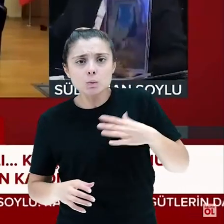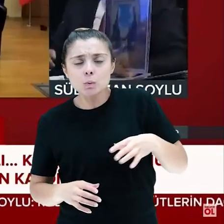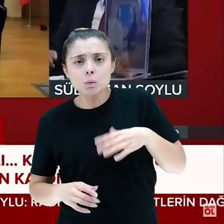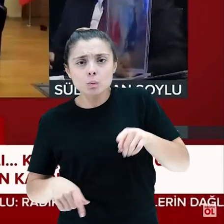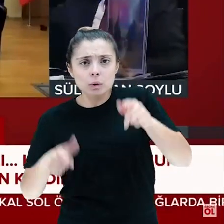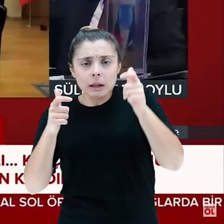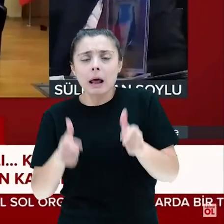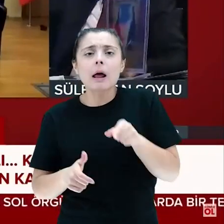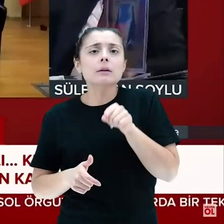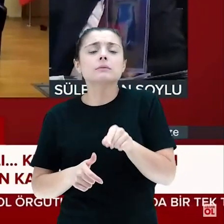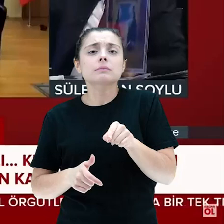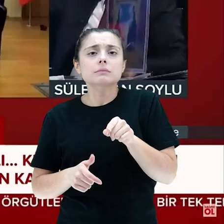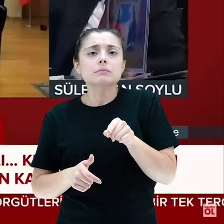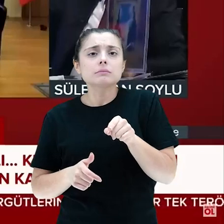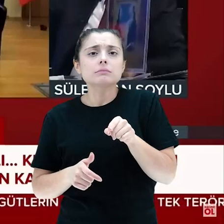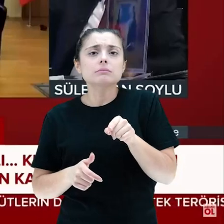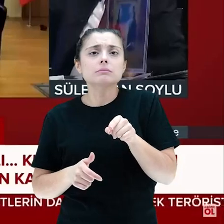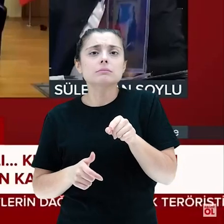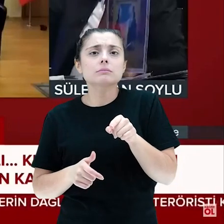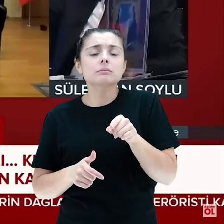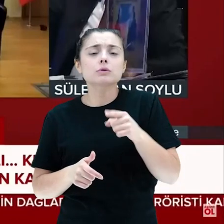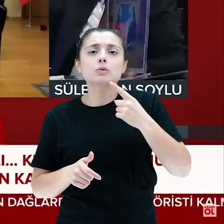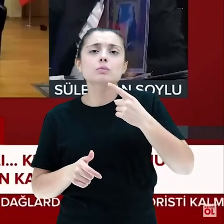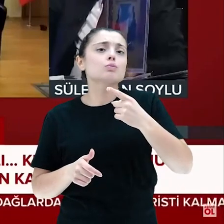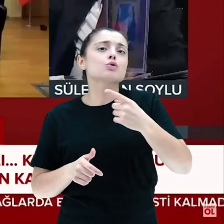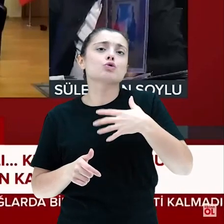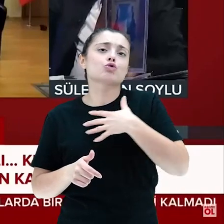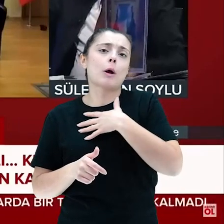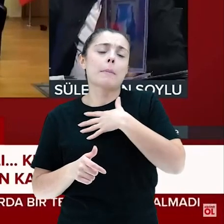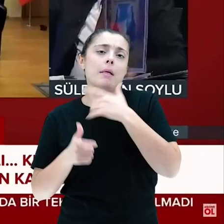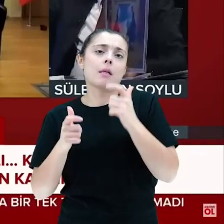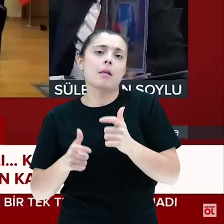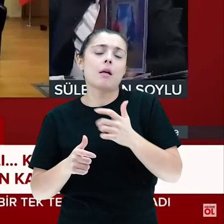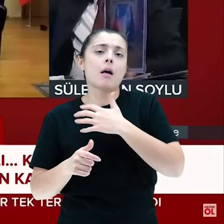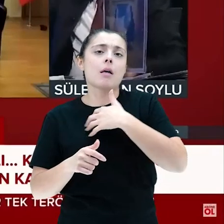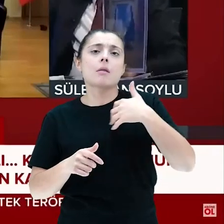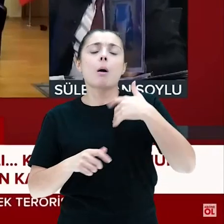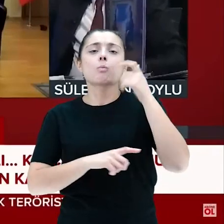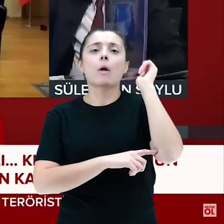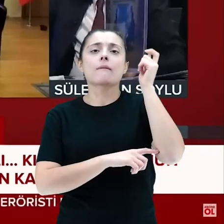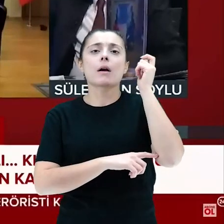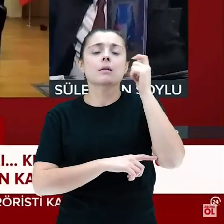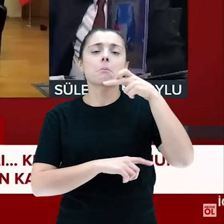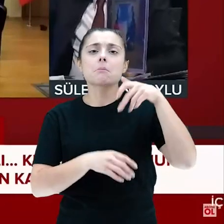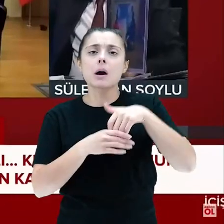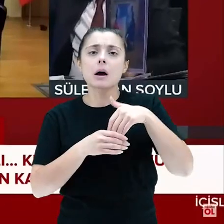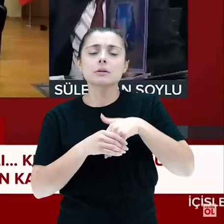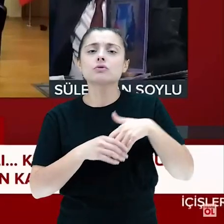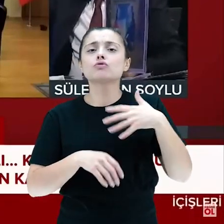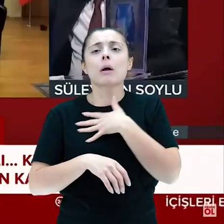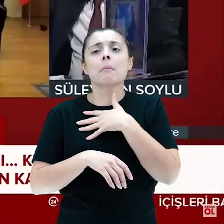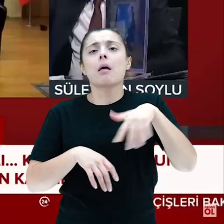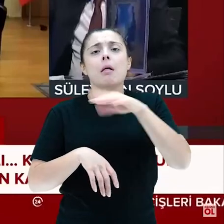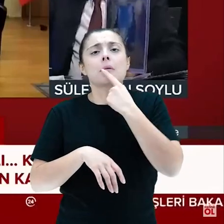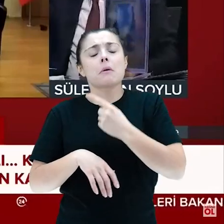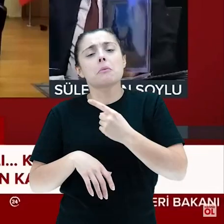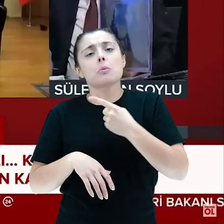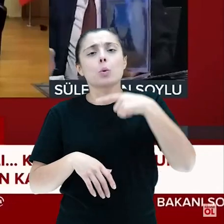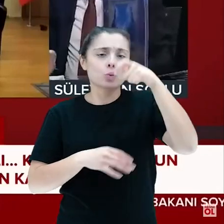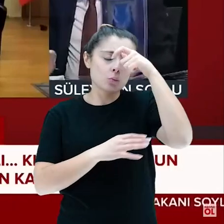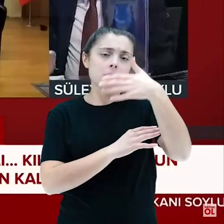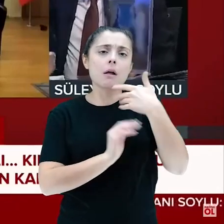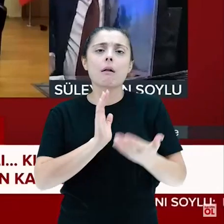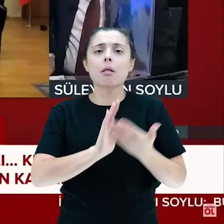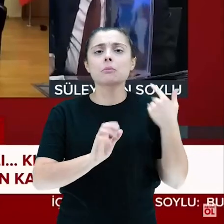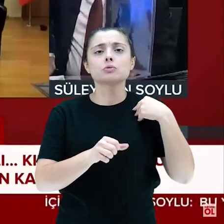bayramdan ne istiyorsun? Burası CHP, ana muhalefet partisi. CHP diyorsa ki,